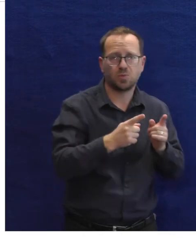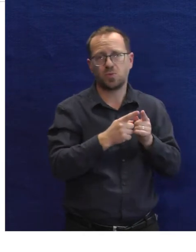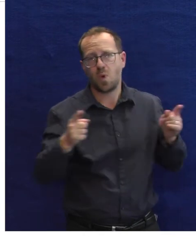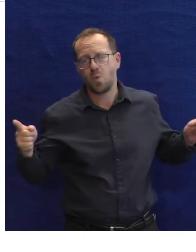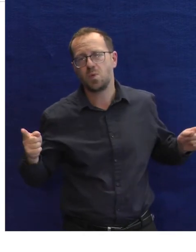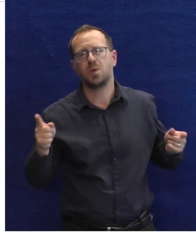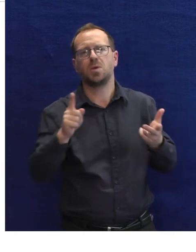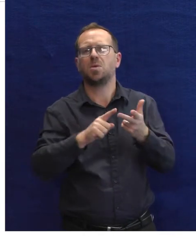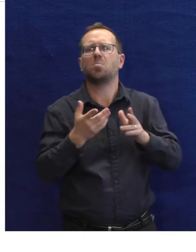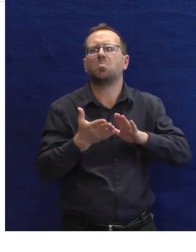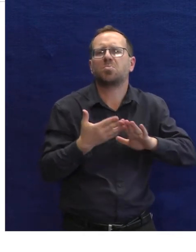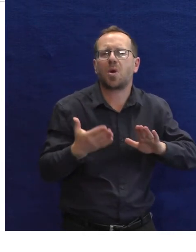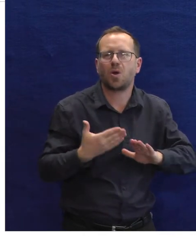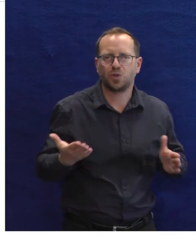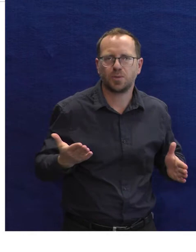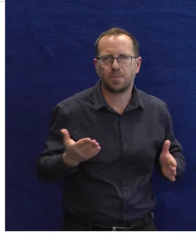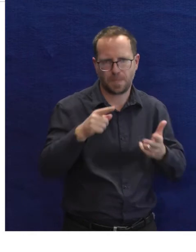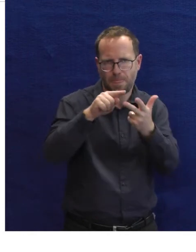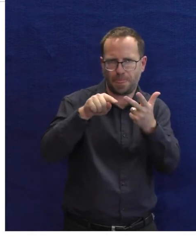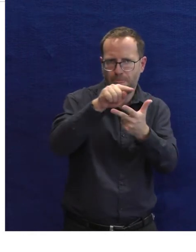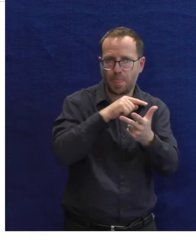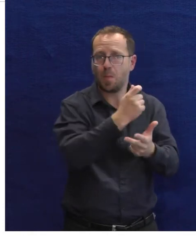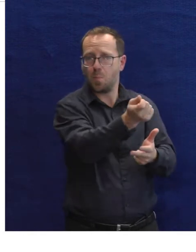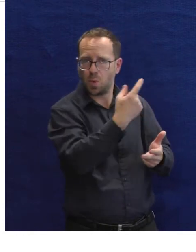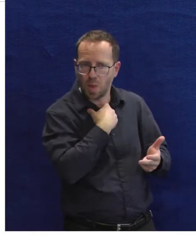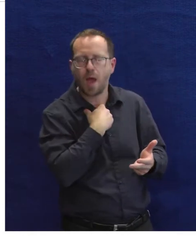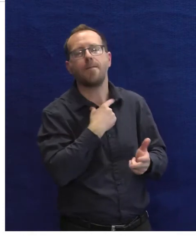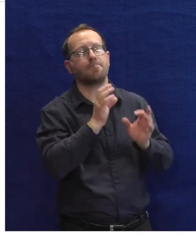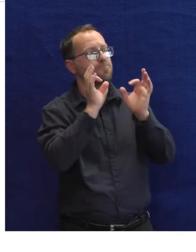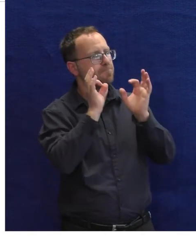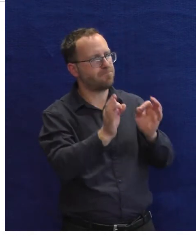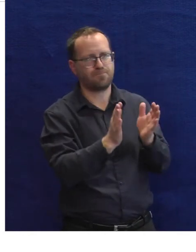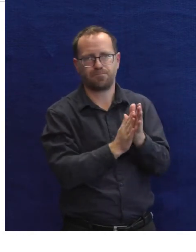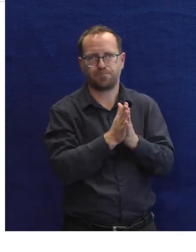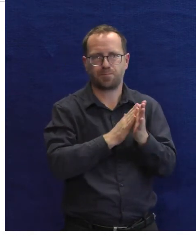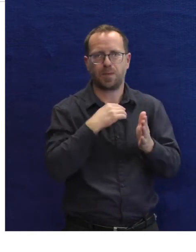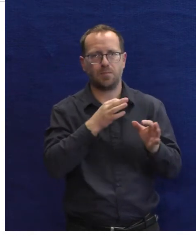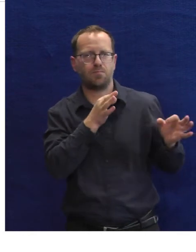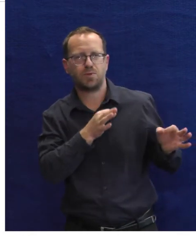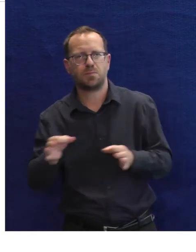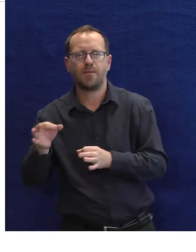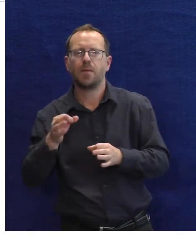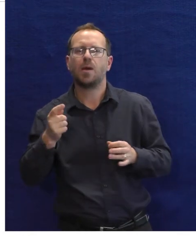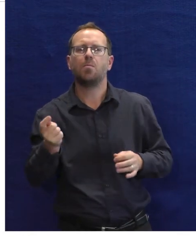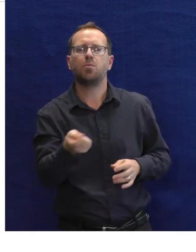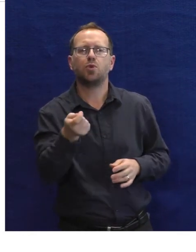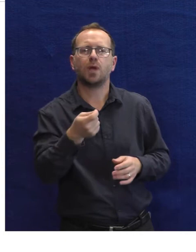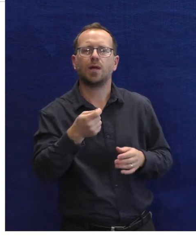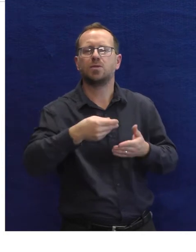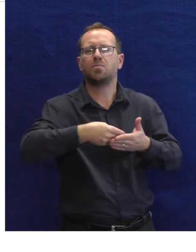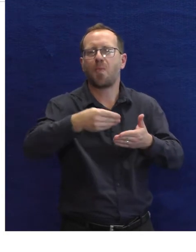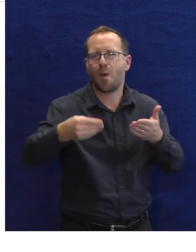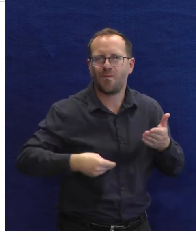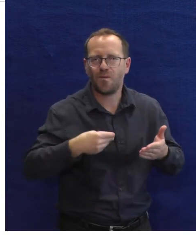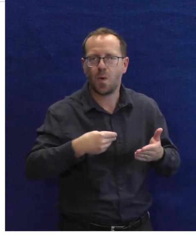dlouho nebo za jakým účelem. Z těchto údajů potom já poznám tedy, co chcete, na jak dlouho to chcete